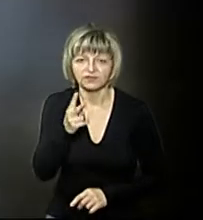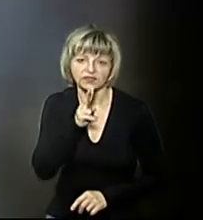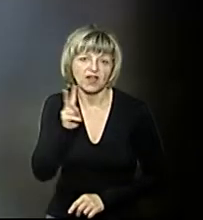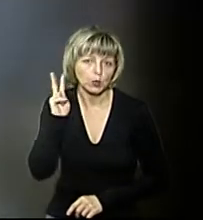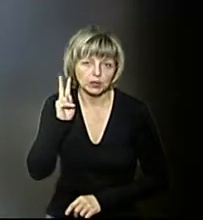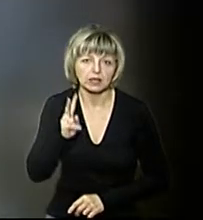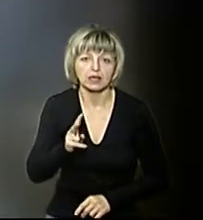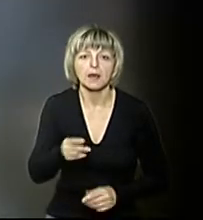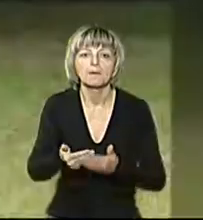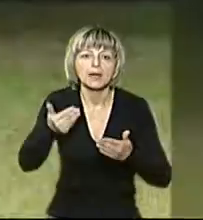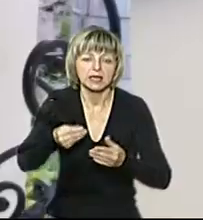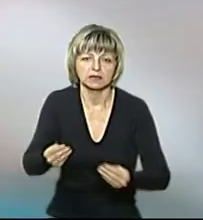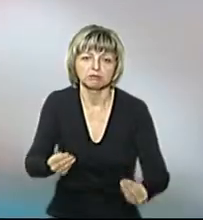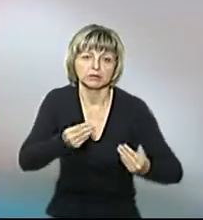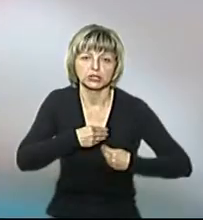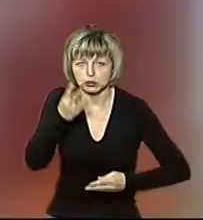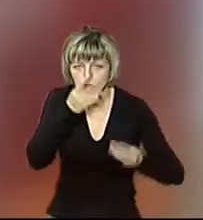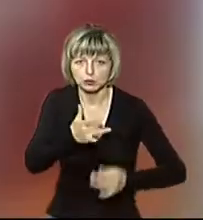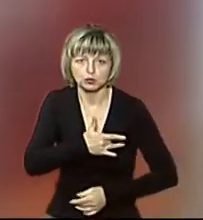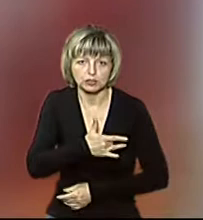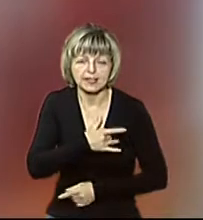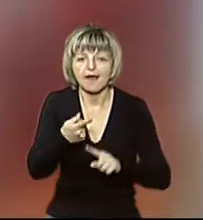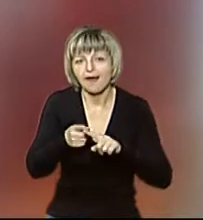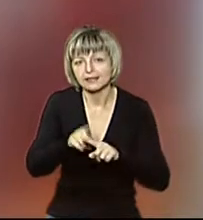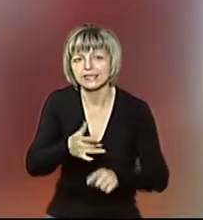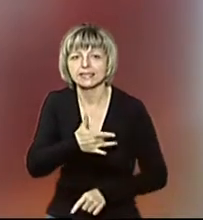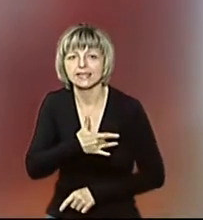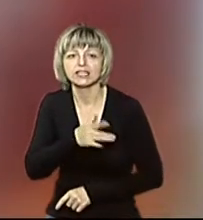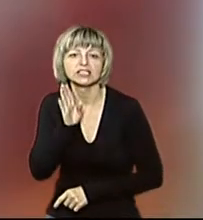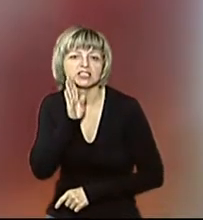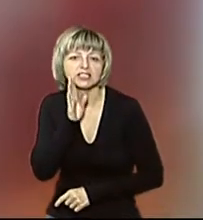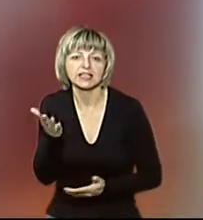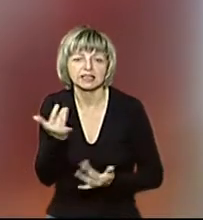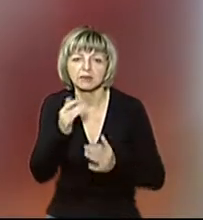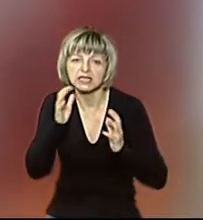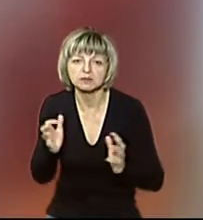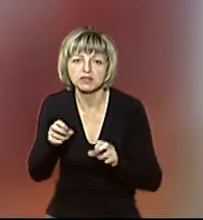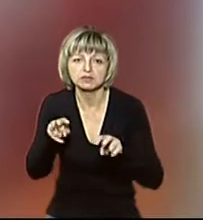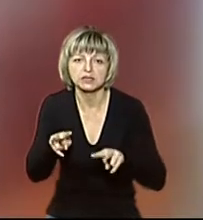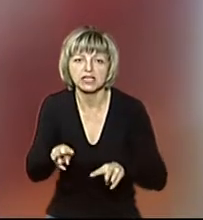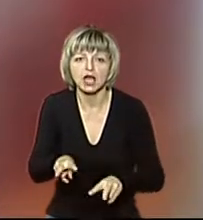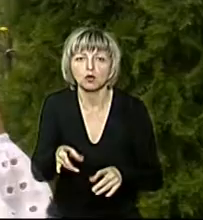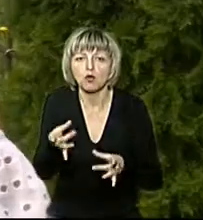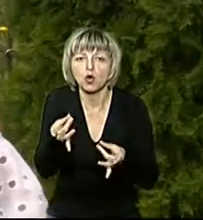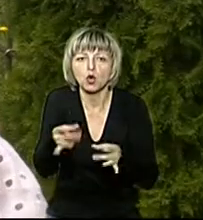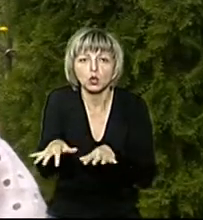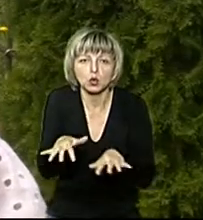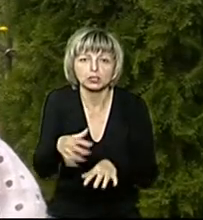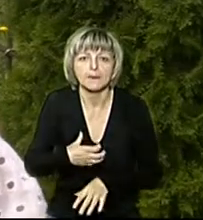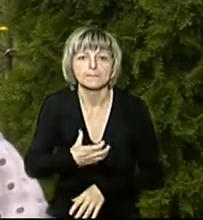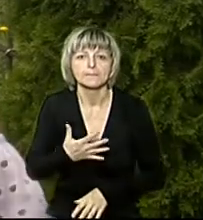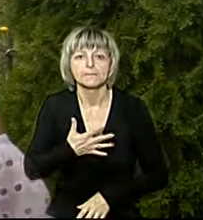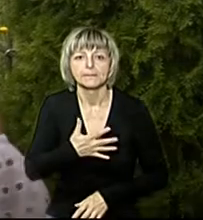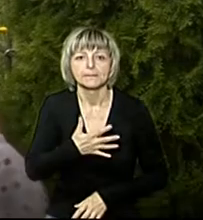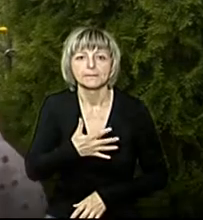До пересадки серця. А це серце жінки, яке тепер зберігається у спеціальному розчині. Пережила я